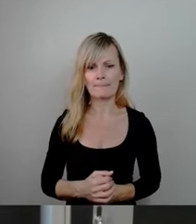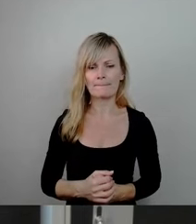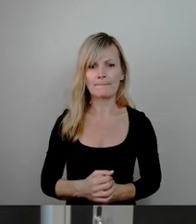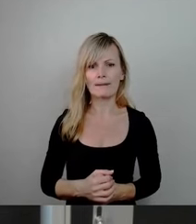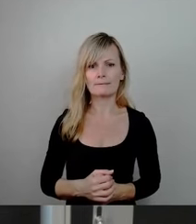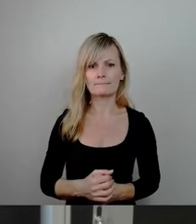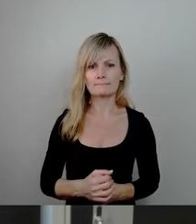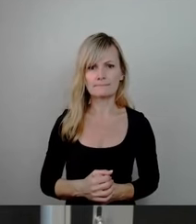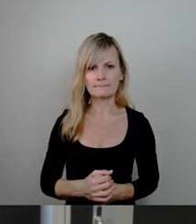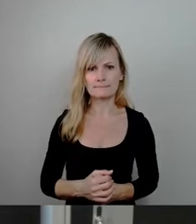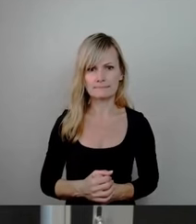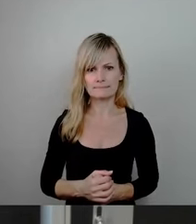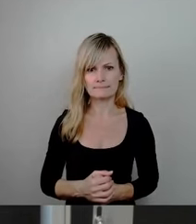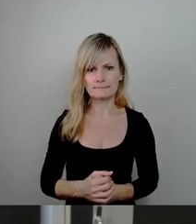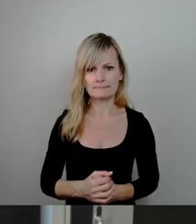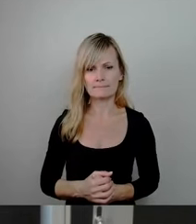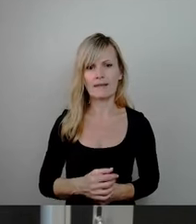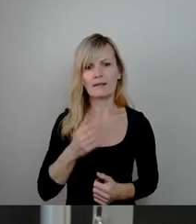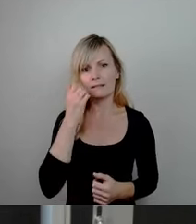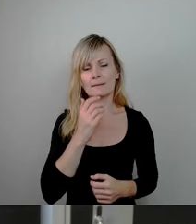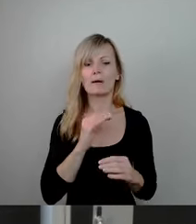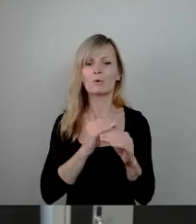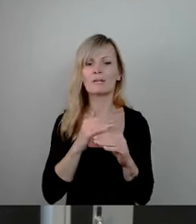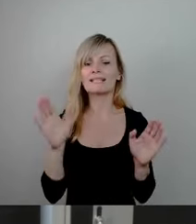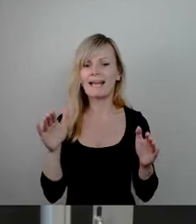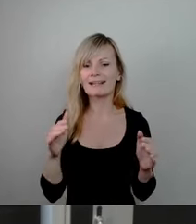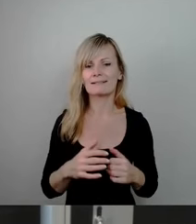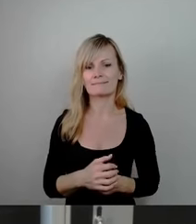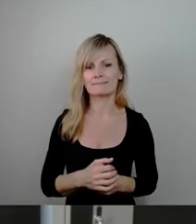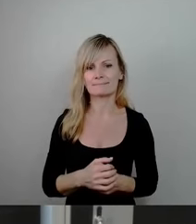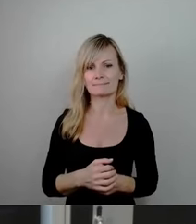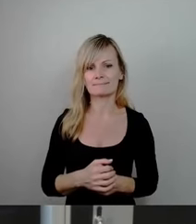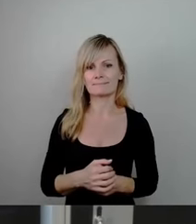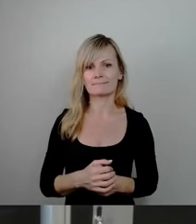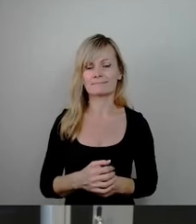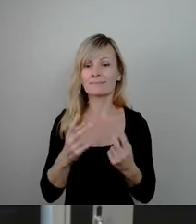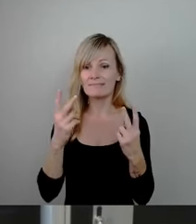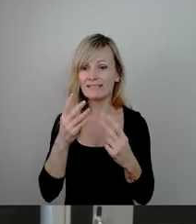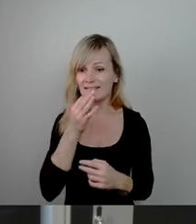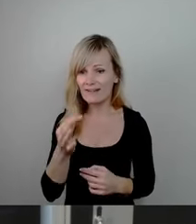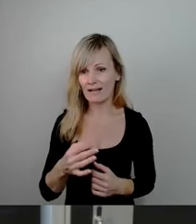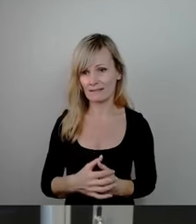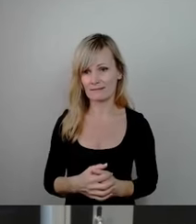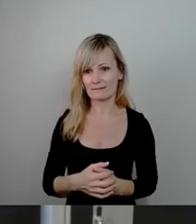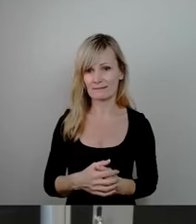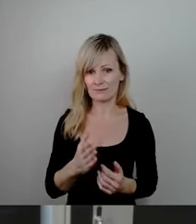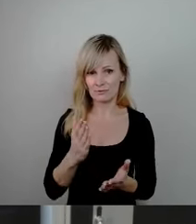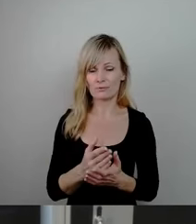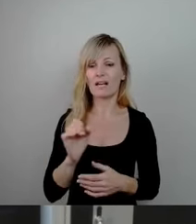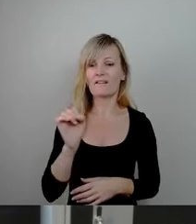Lieber Kollege Engel, die Frage, Sie haben die entscheidende Frage gestellt. Warum auch immer